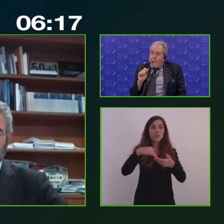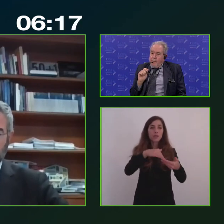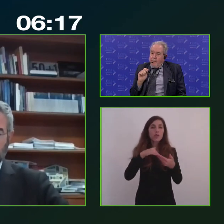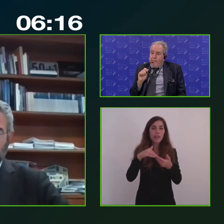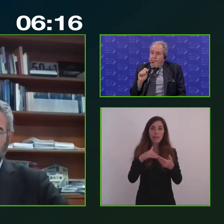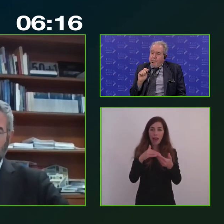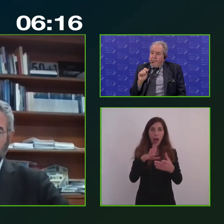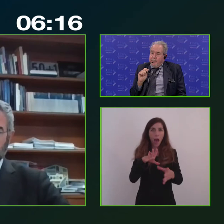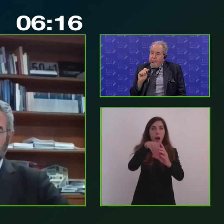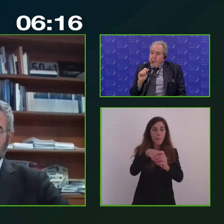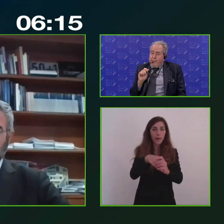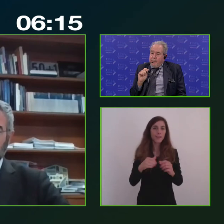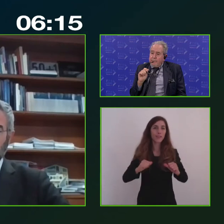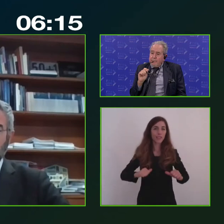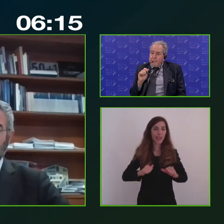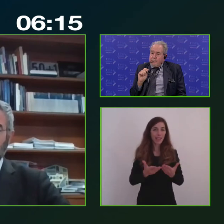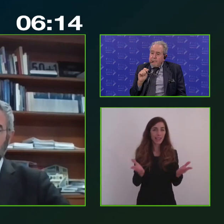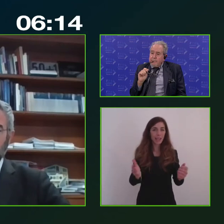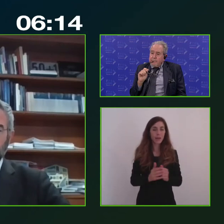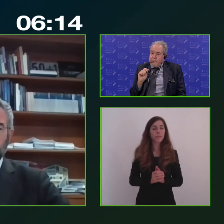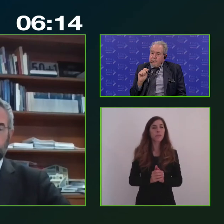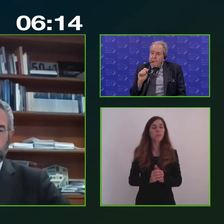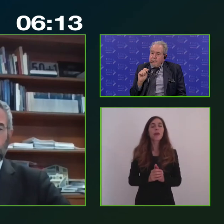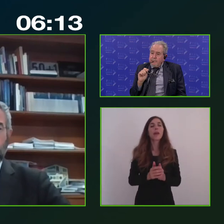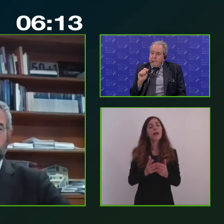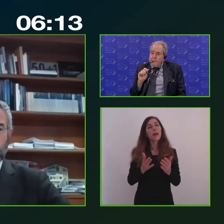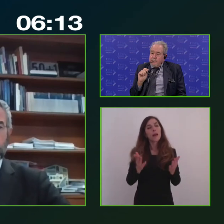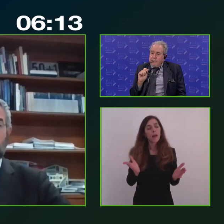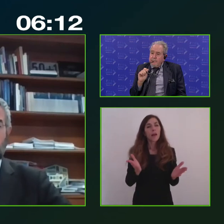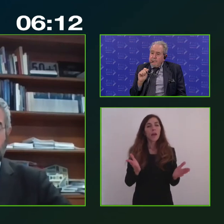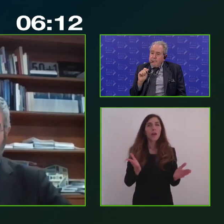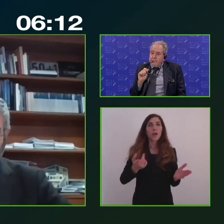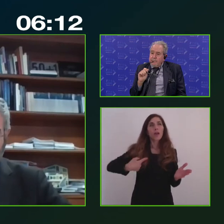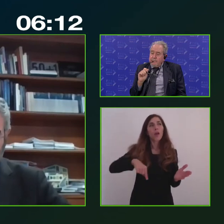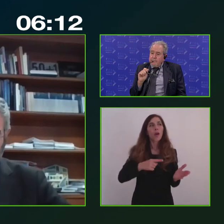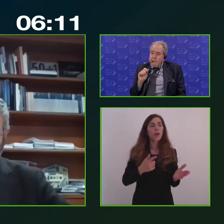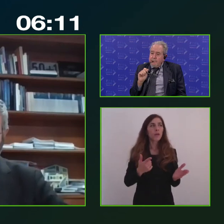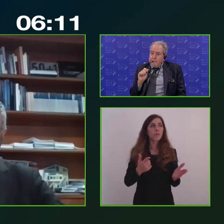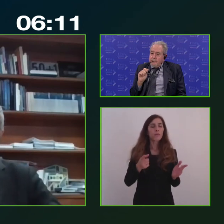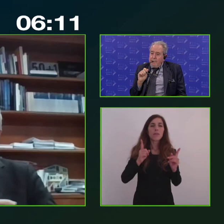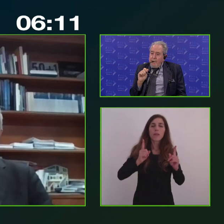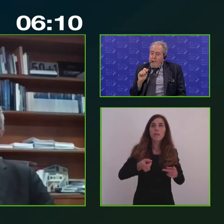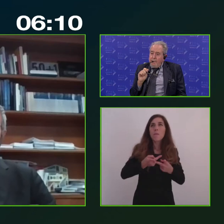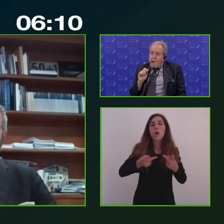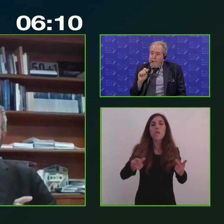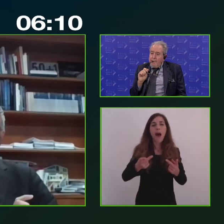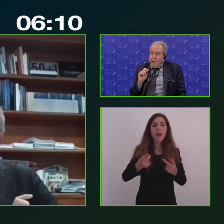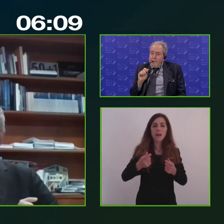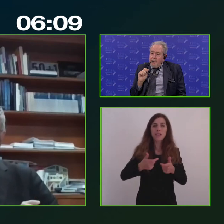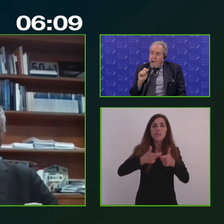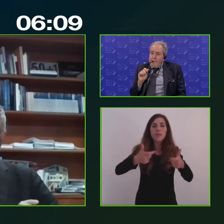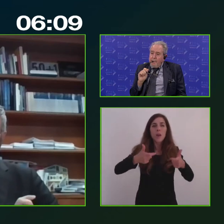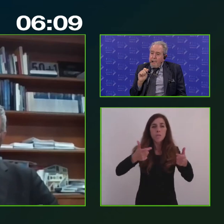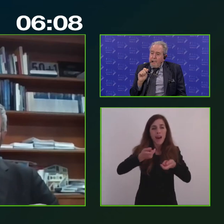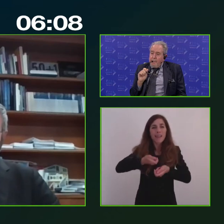cittadini. Allora che cos'è che dobbiamo provare a sviluppare? Significa che noi dobbiamo